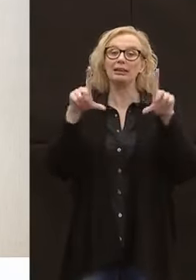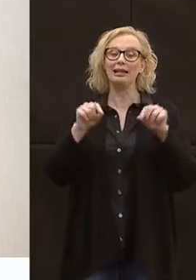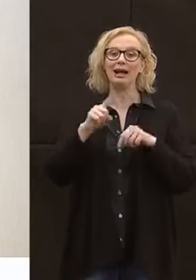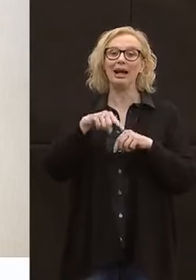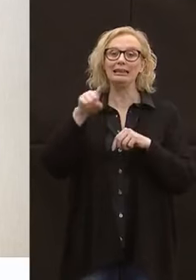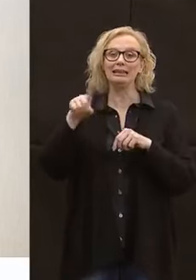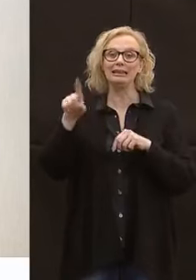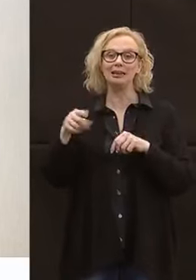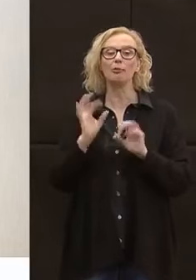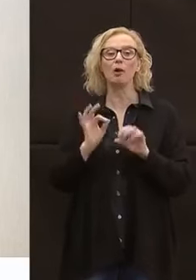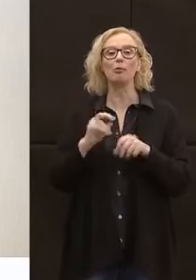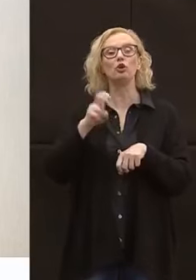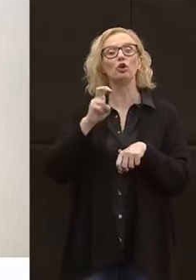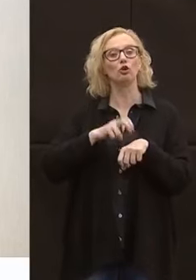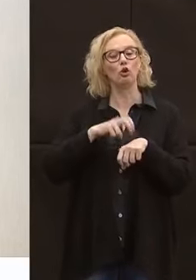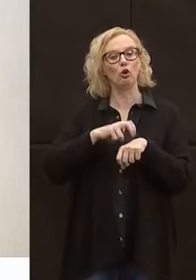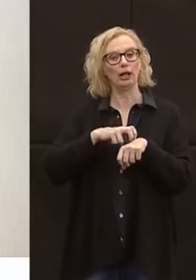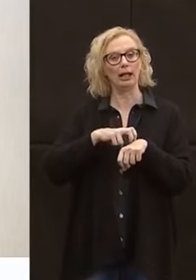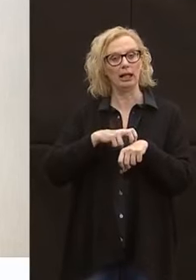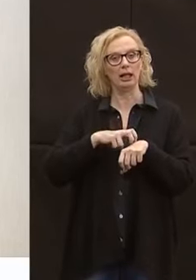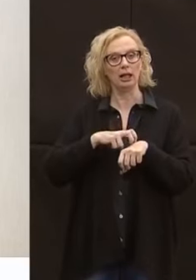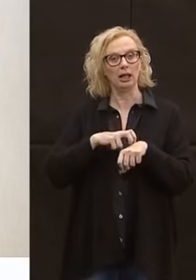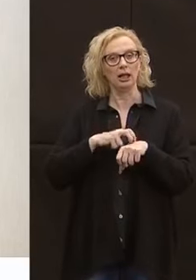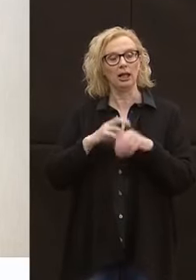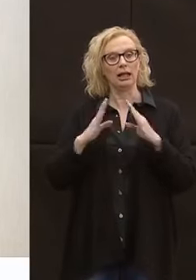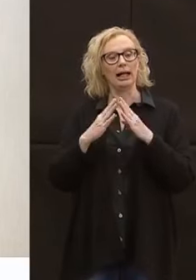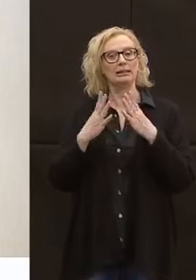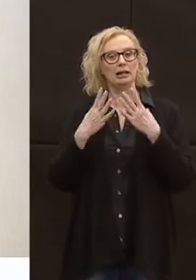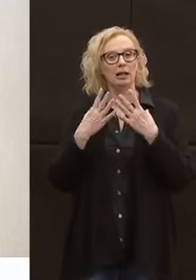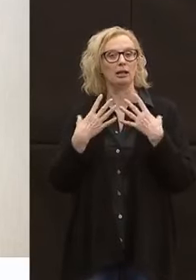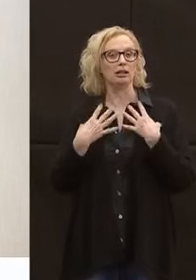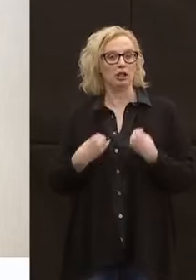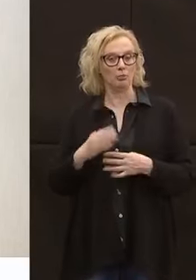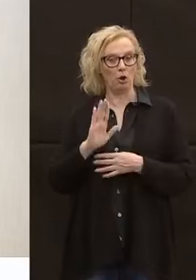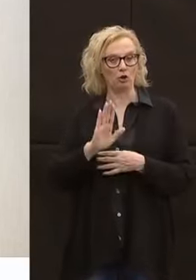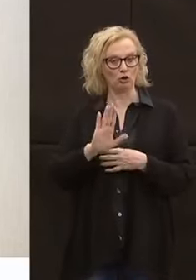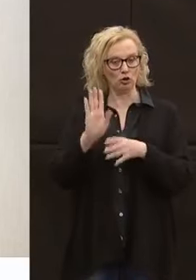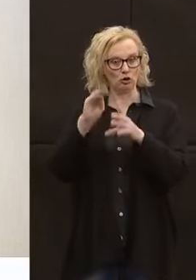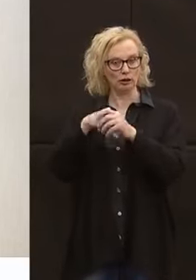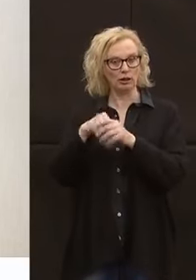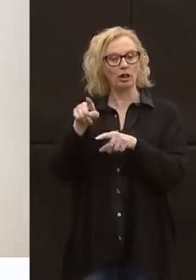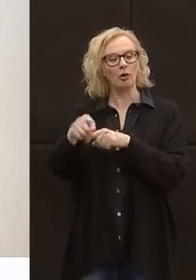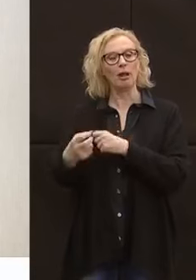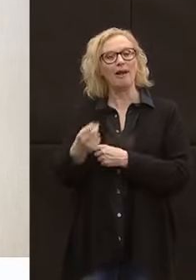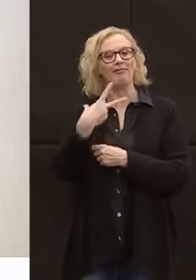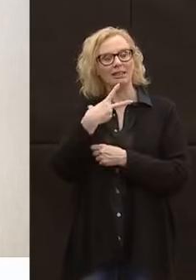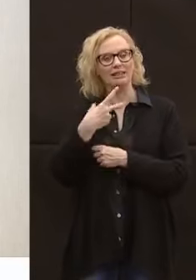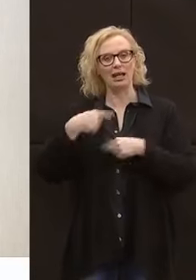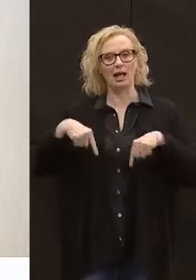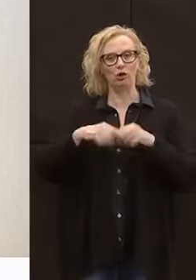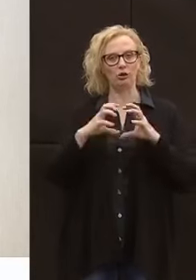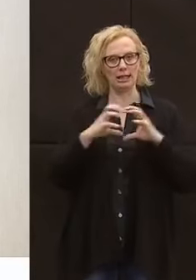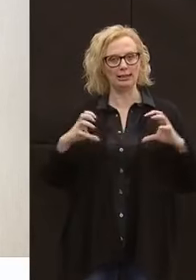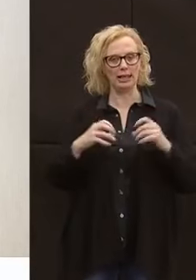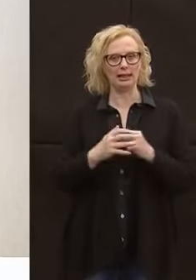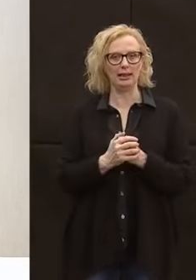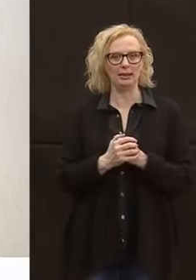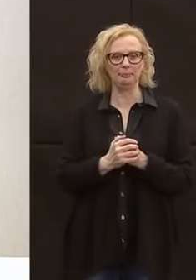viene fatta da un medico, un medico dell'RSA che comunica a noi questo tipo di dato.